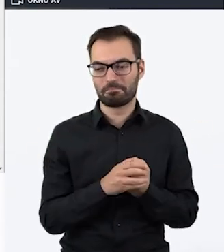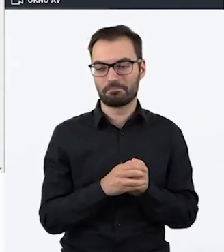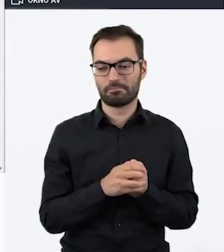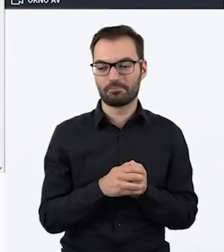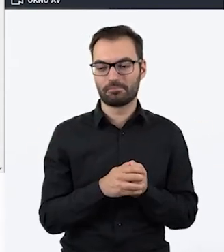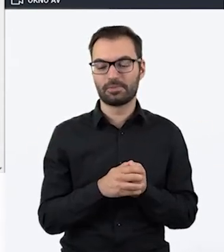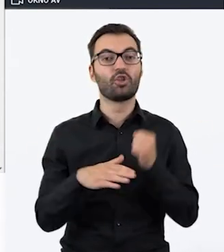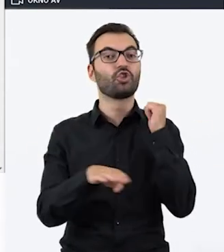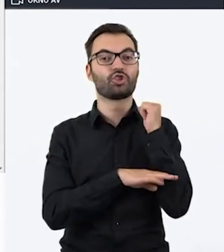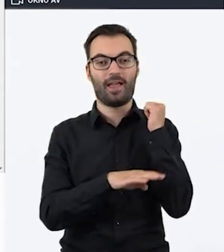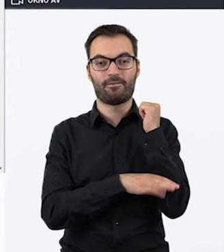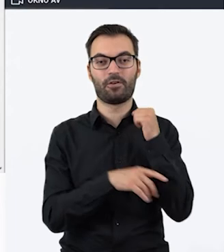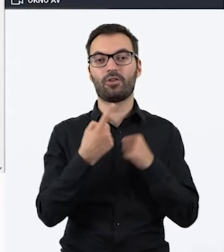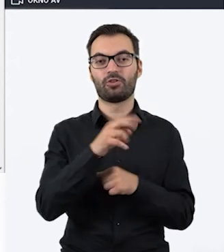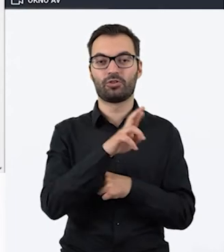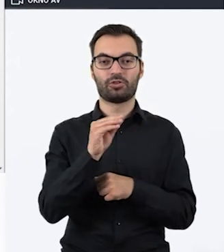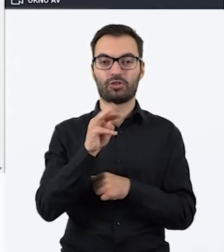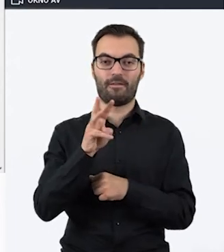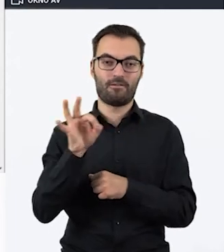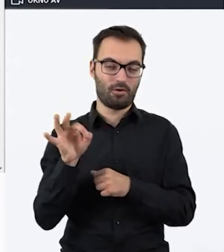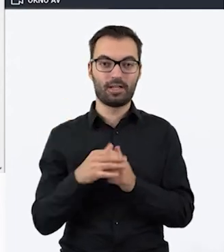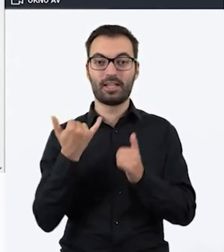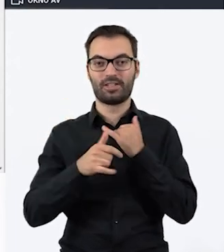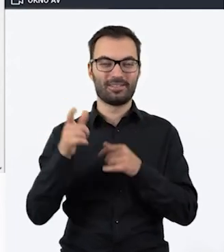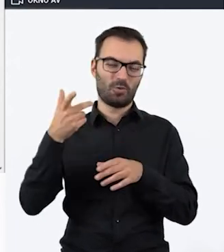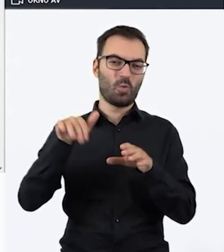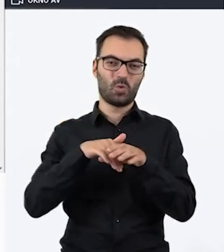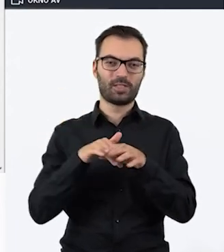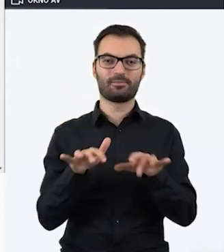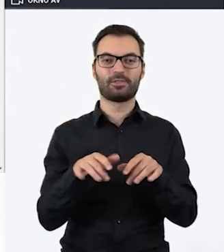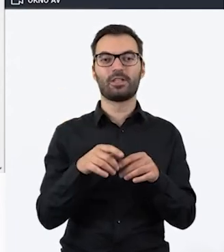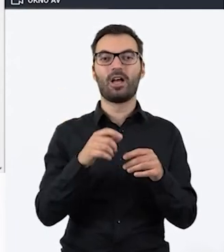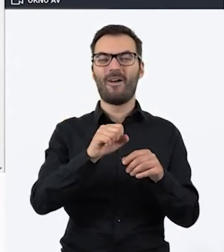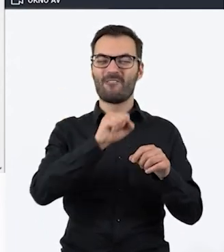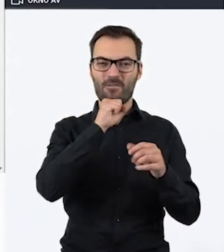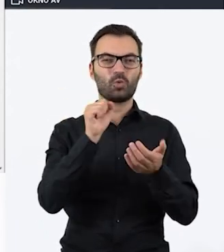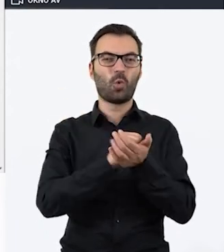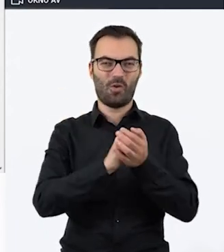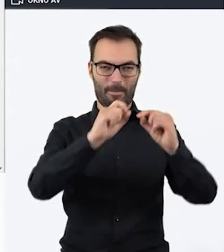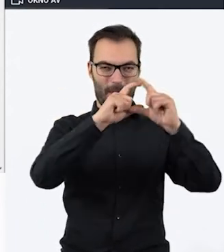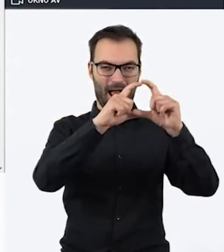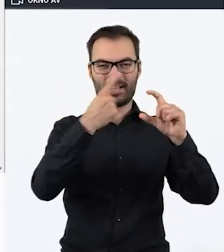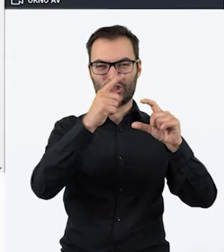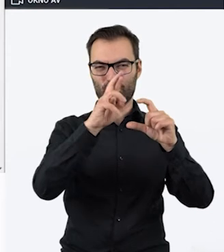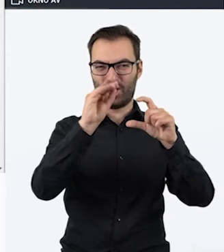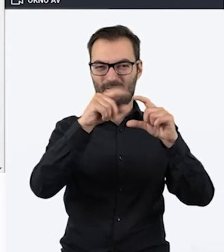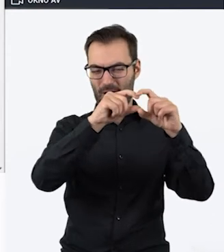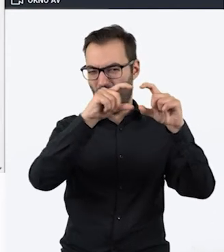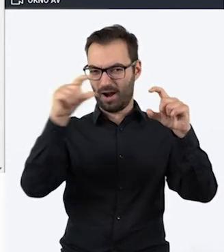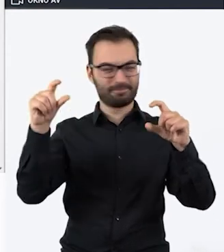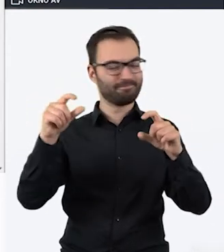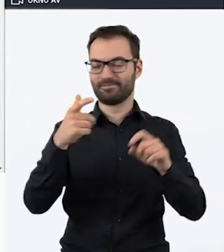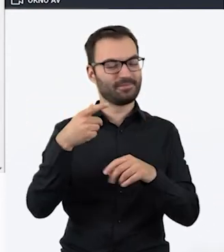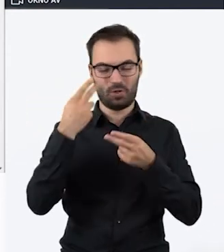drzewo, to jeżeli uczestnik wpisze drzewo drukowanymi dużymi literami, to mu to nie